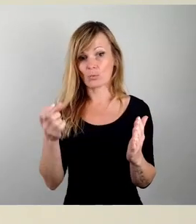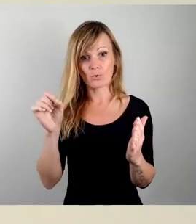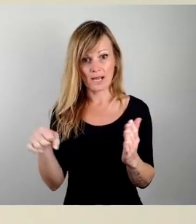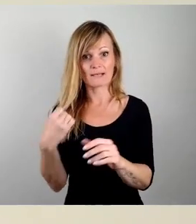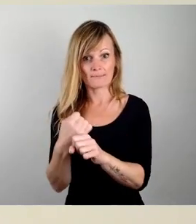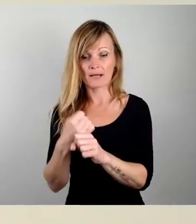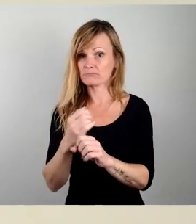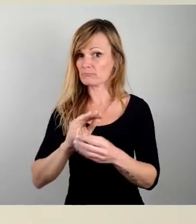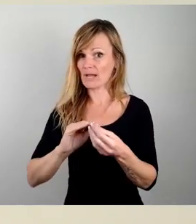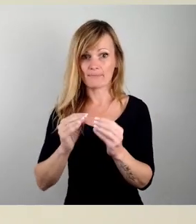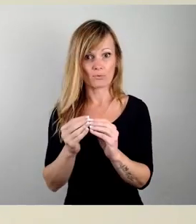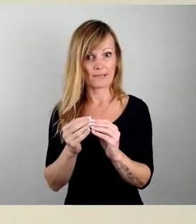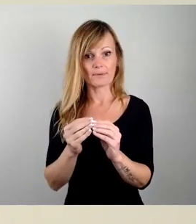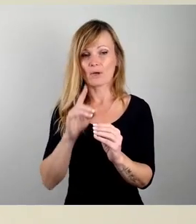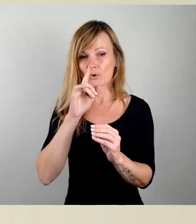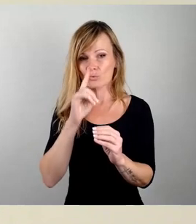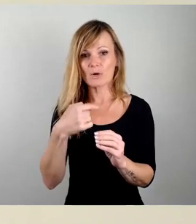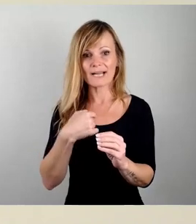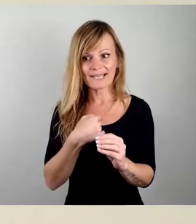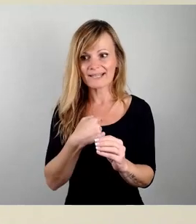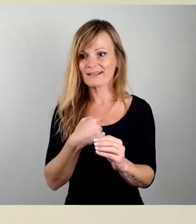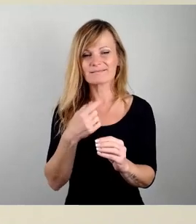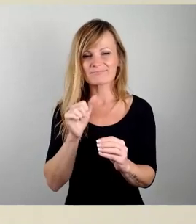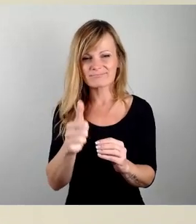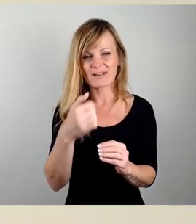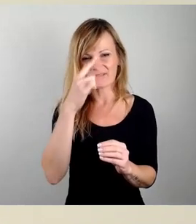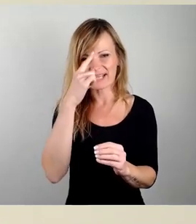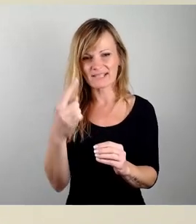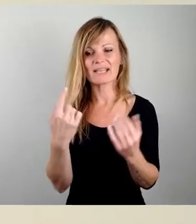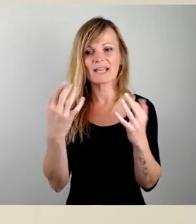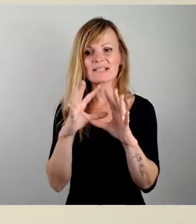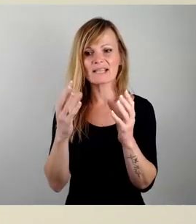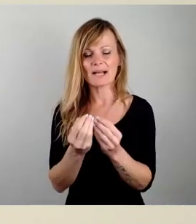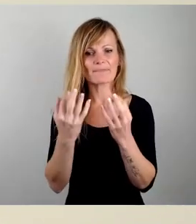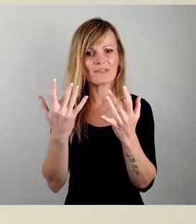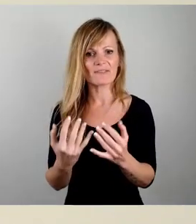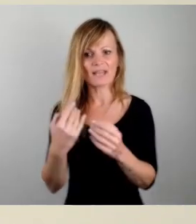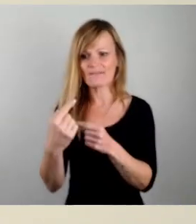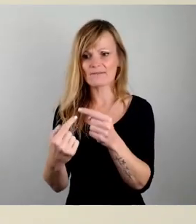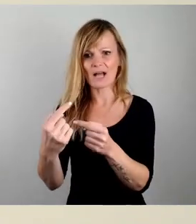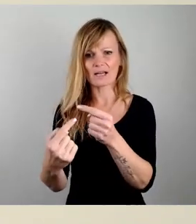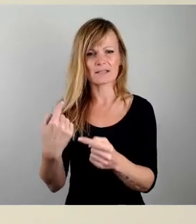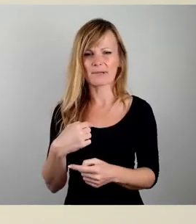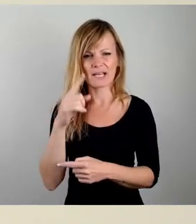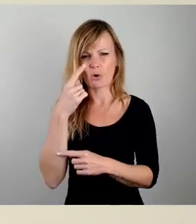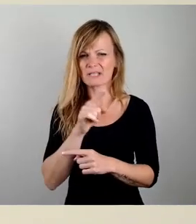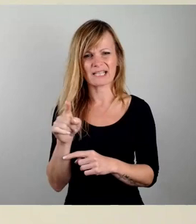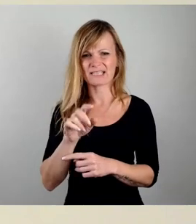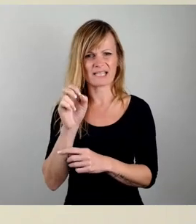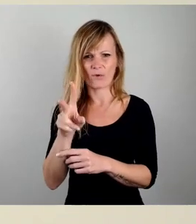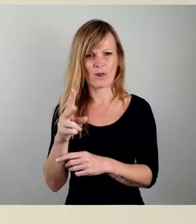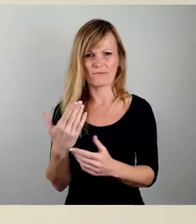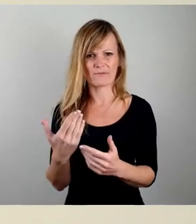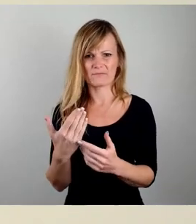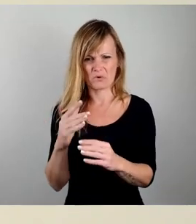Ich kann jetzt noch nicht abschätzen, wie viele Verfahren es sind, aber es werden nicht Dutzende sein, weil ich nochmal sagen will, wir haben